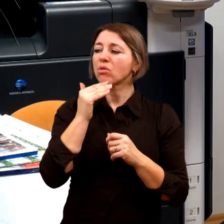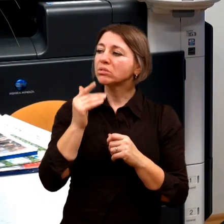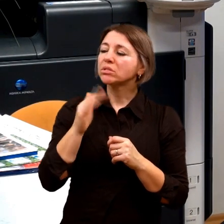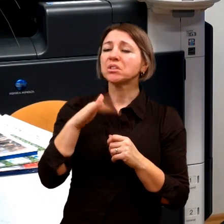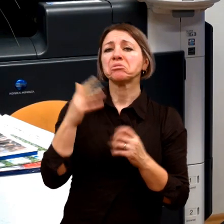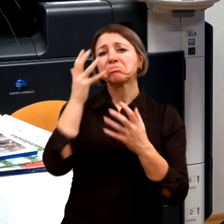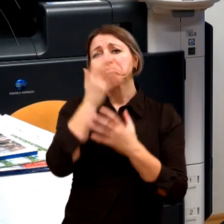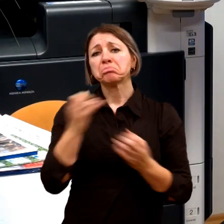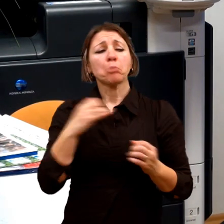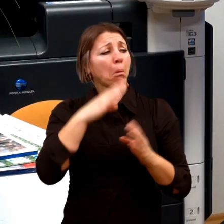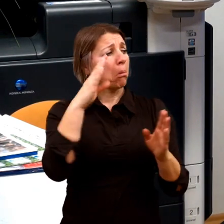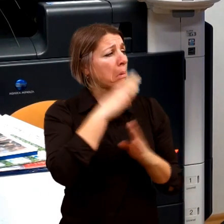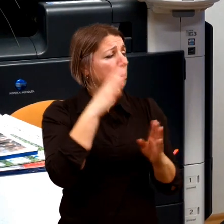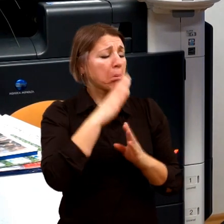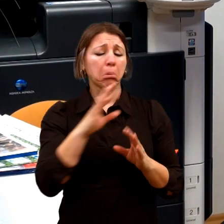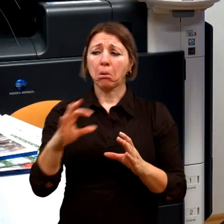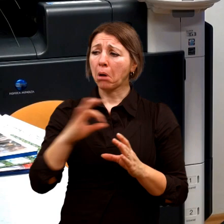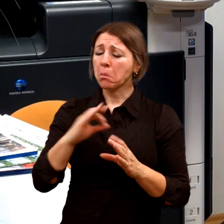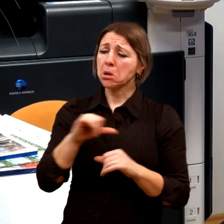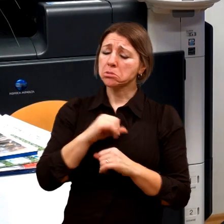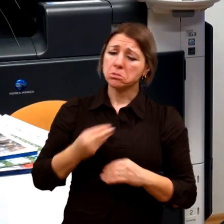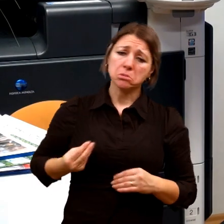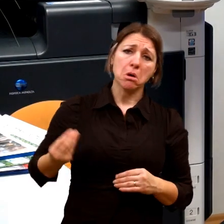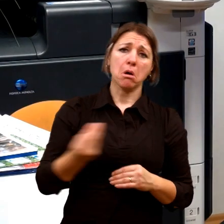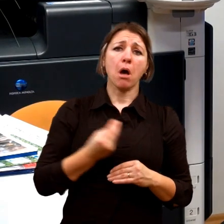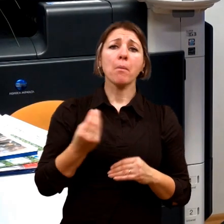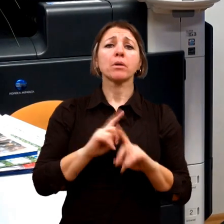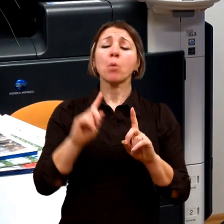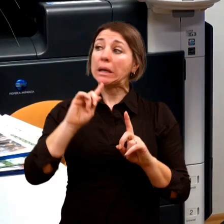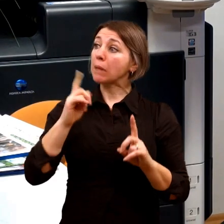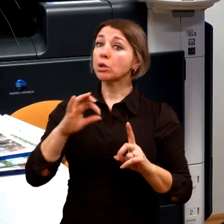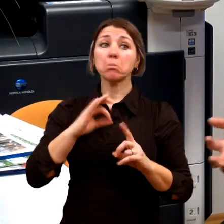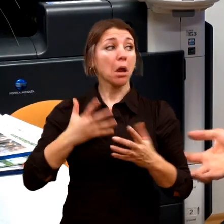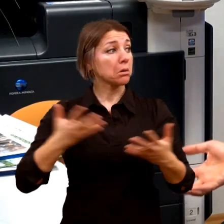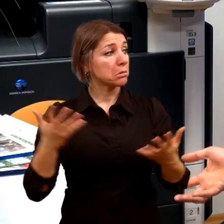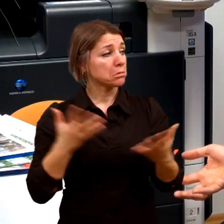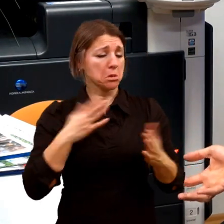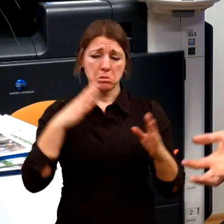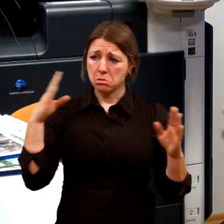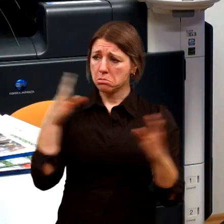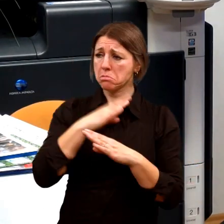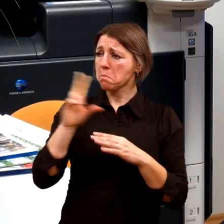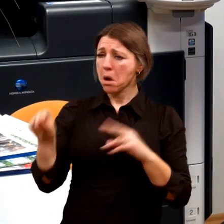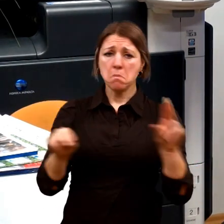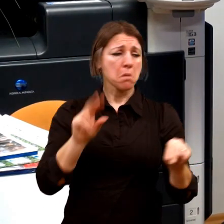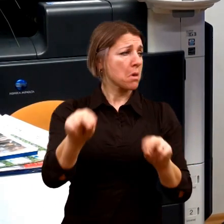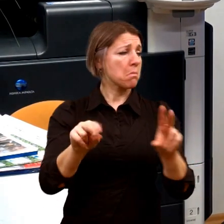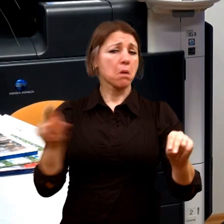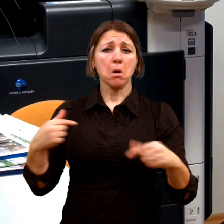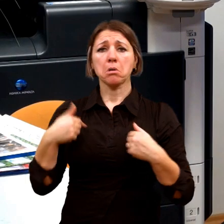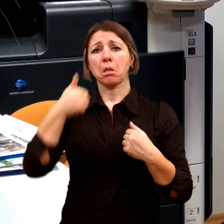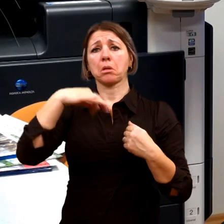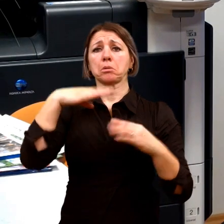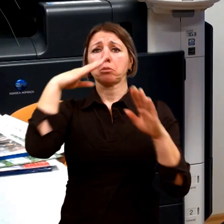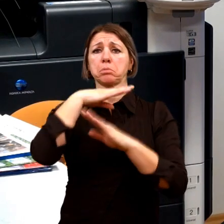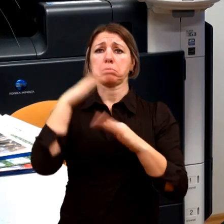kamaráda nebo má pocit, že nemá kamaráda nebo nemá tu nejlepší kamarádku, zatímco ty ostatní mají tu nejlepší